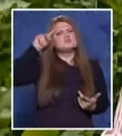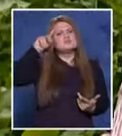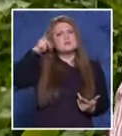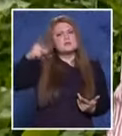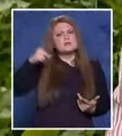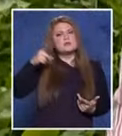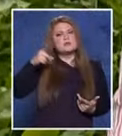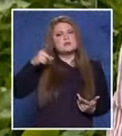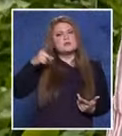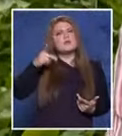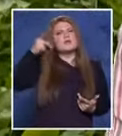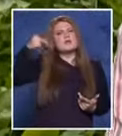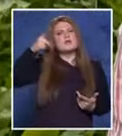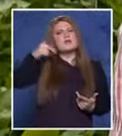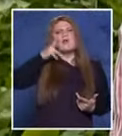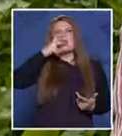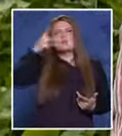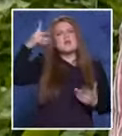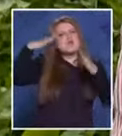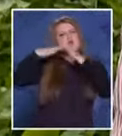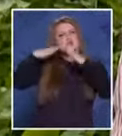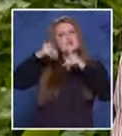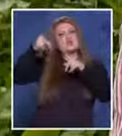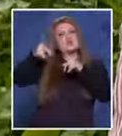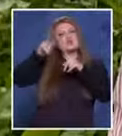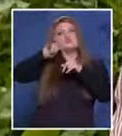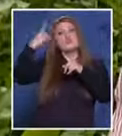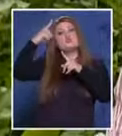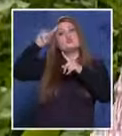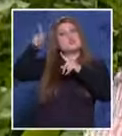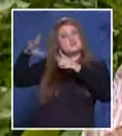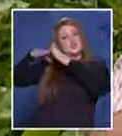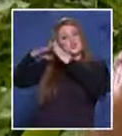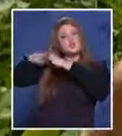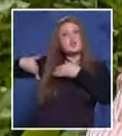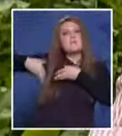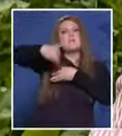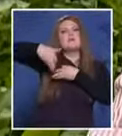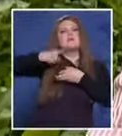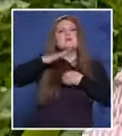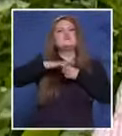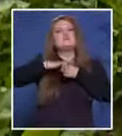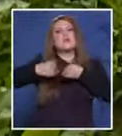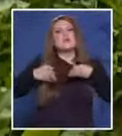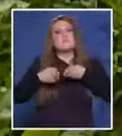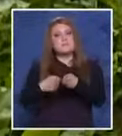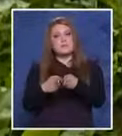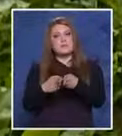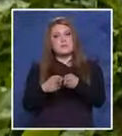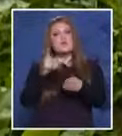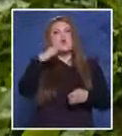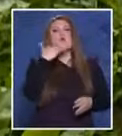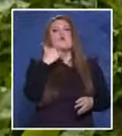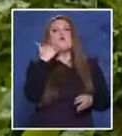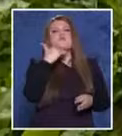И между тя, на русинската къща и нейната къща има път. Малакерен път. И аз овцетия, и те с